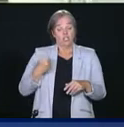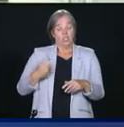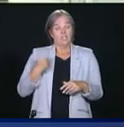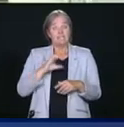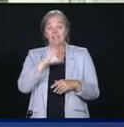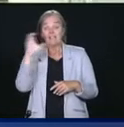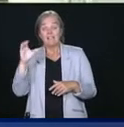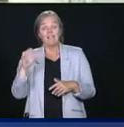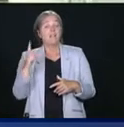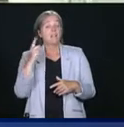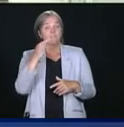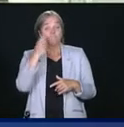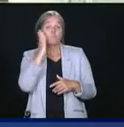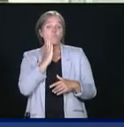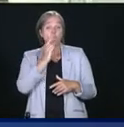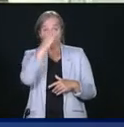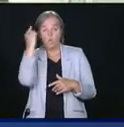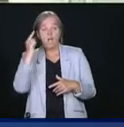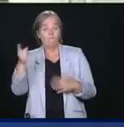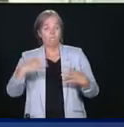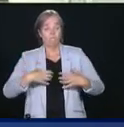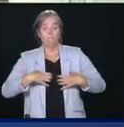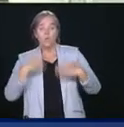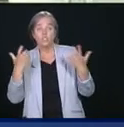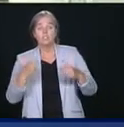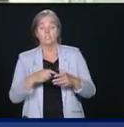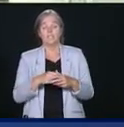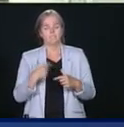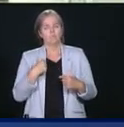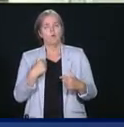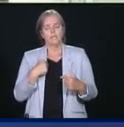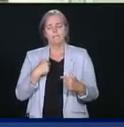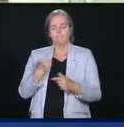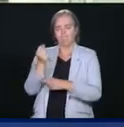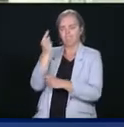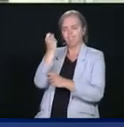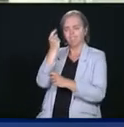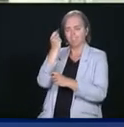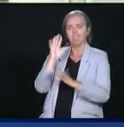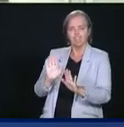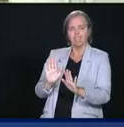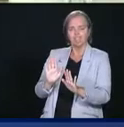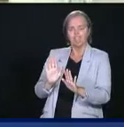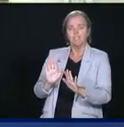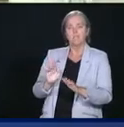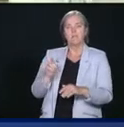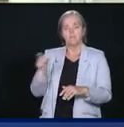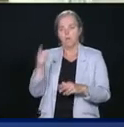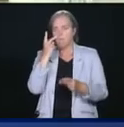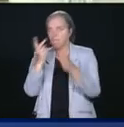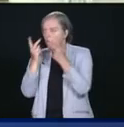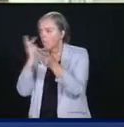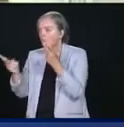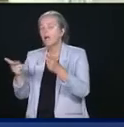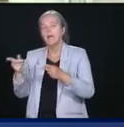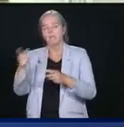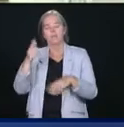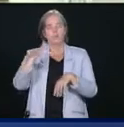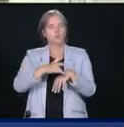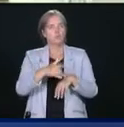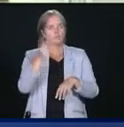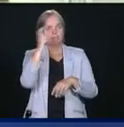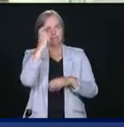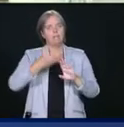colère, lorsque vous dites que cela ramène des expériences douloureuses de racisme auxquelles vous avez déjà été